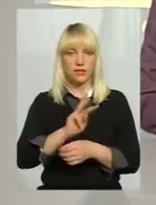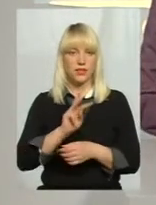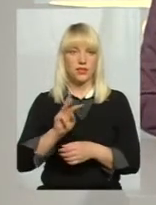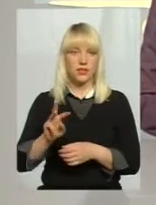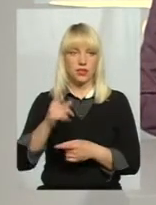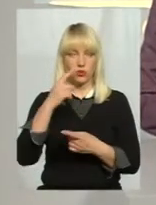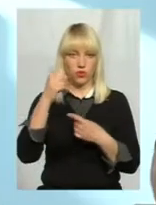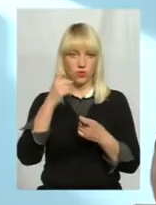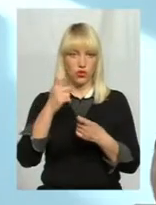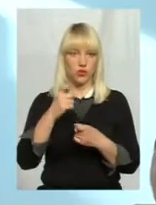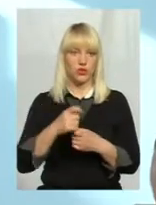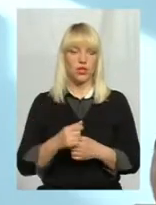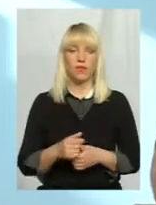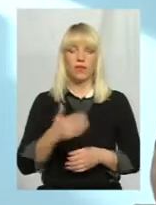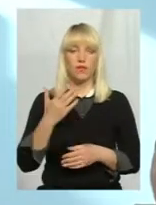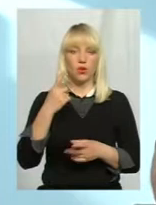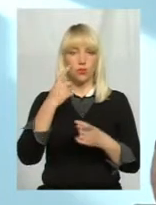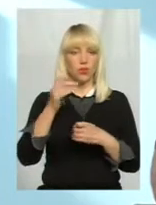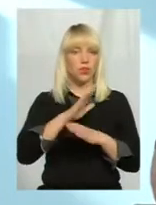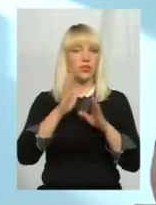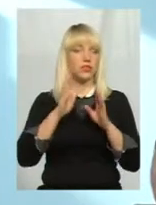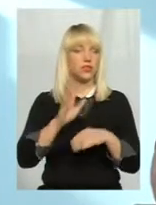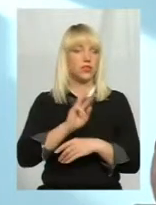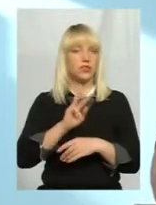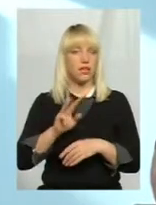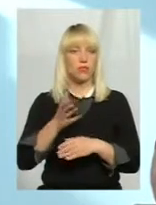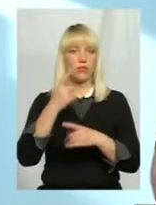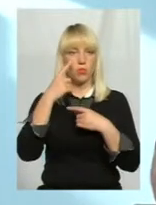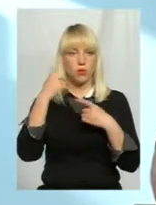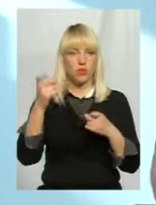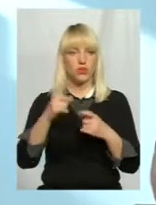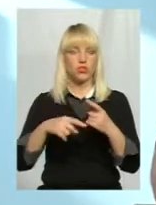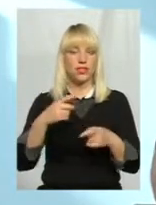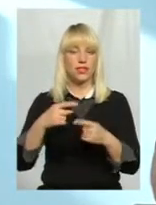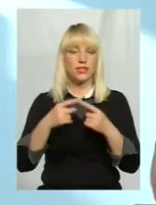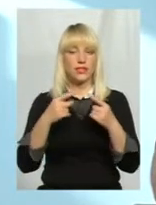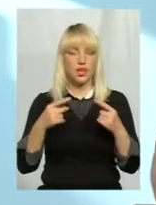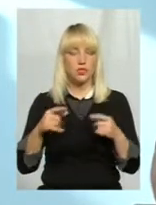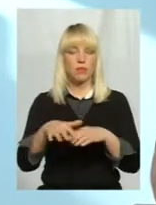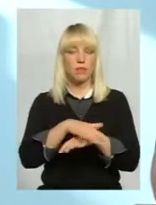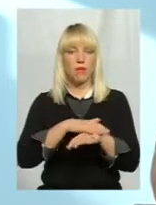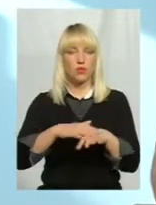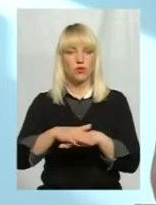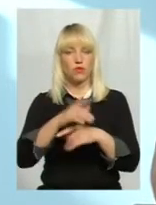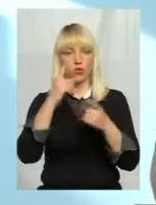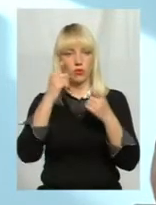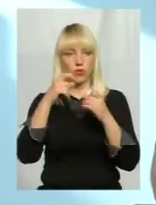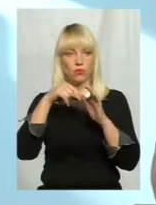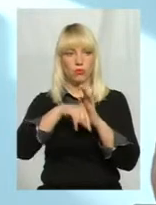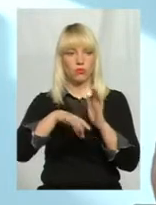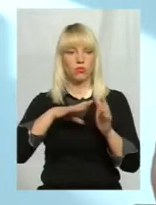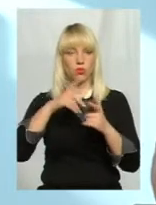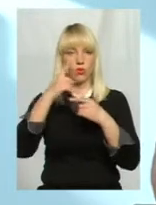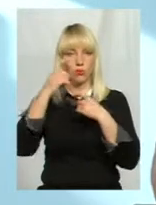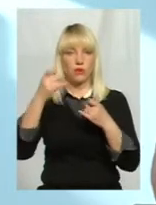сайти оповіщуєте? Ми оповіщуємо не тільки через сайти, ми оповіщуємо через засоби масової інформації. Тобто були об